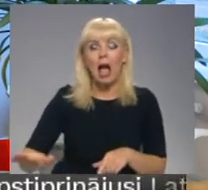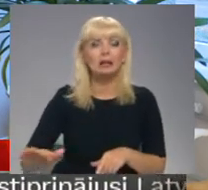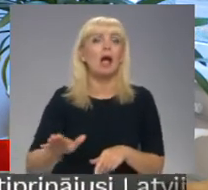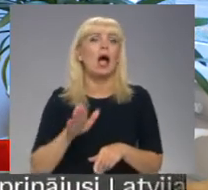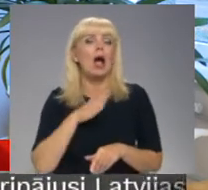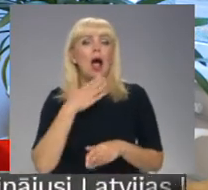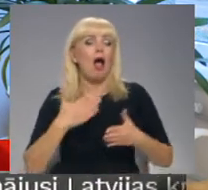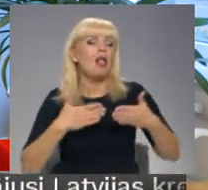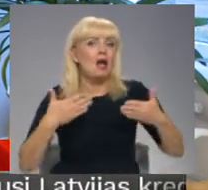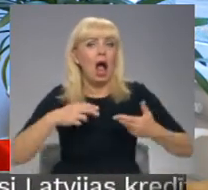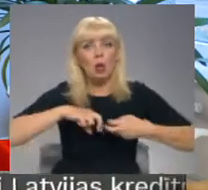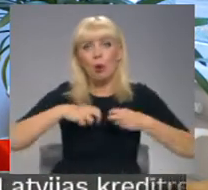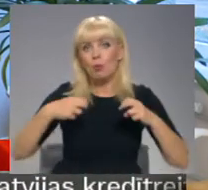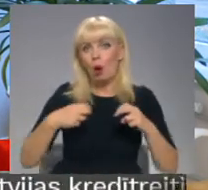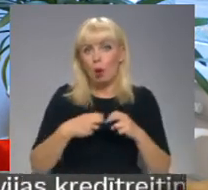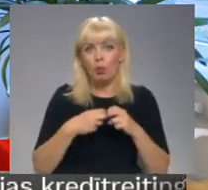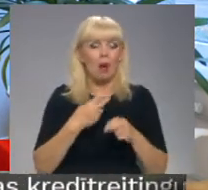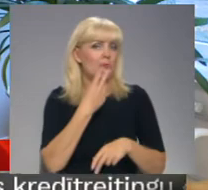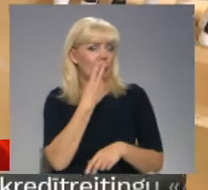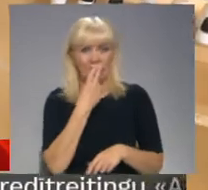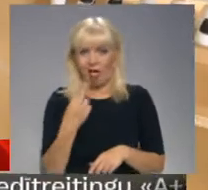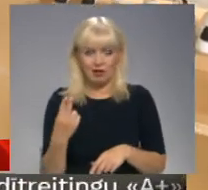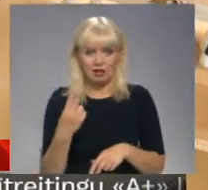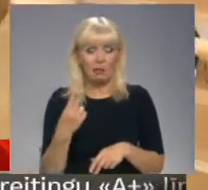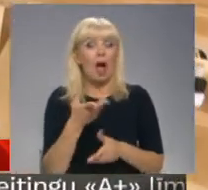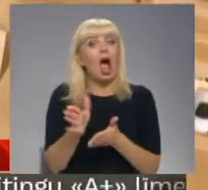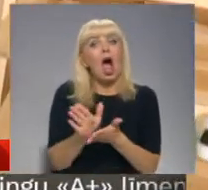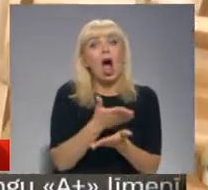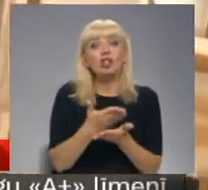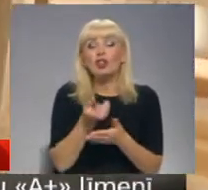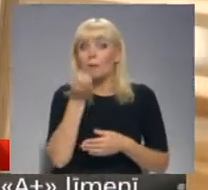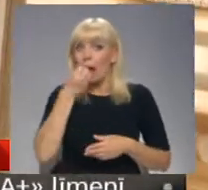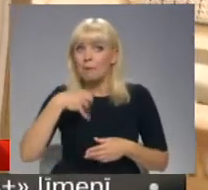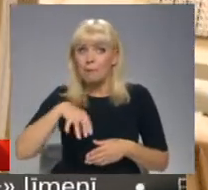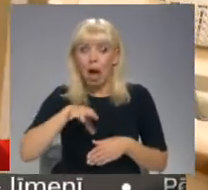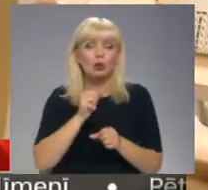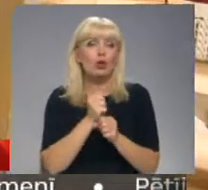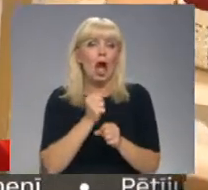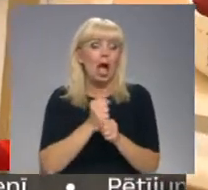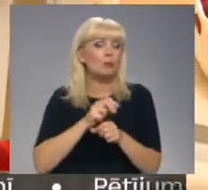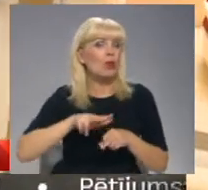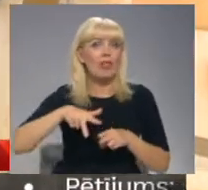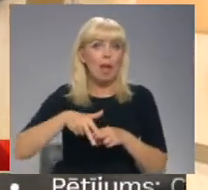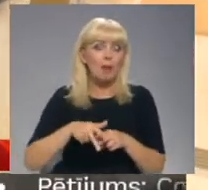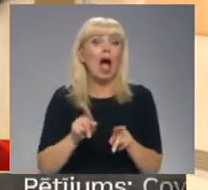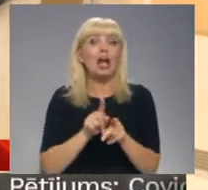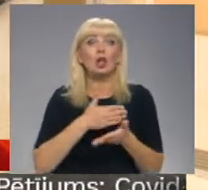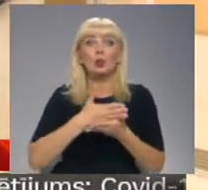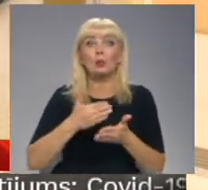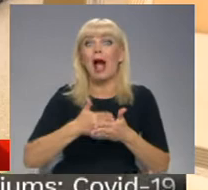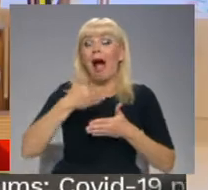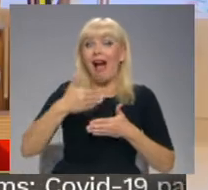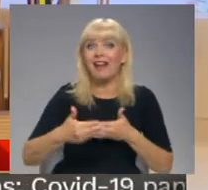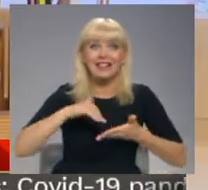problēmu mēs tam nesaskatām. Atšķirībā no bērnu dārziem, kas darbu nepārtrauca arī ārkārtējās situācijas